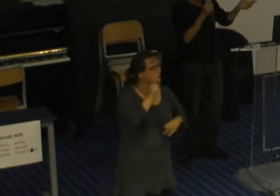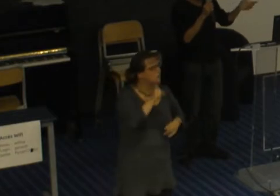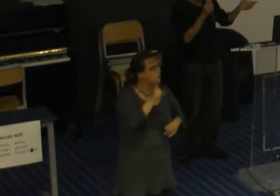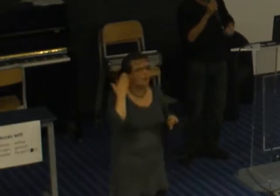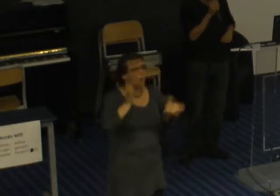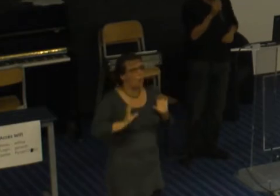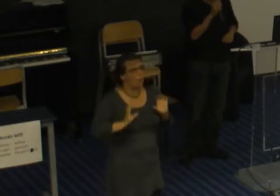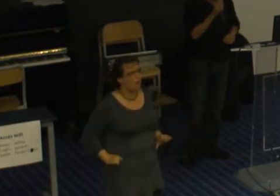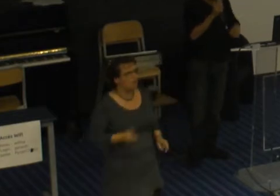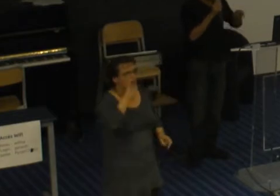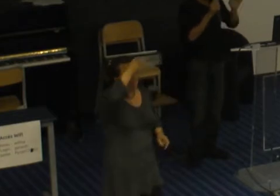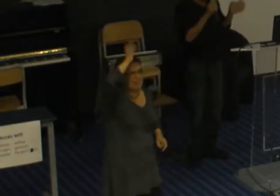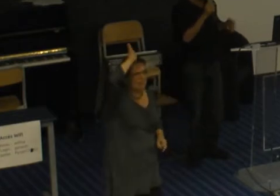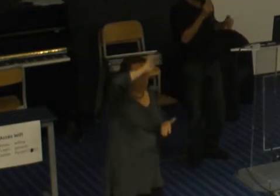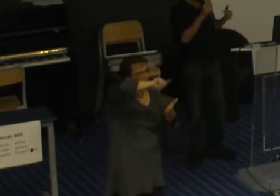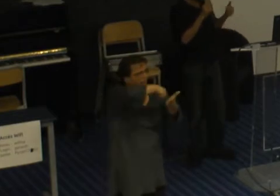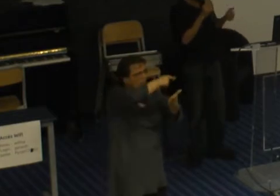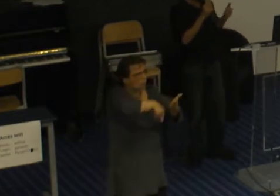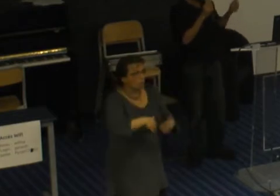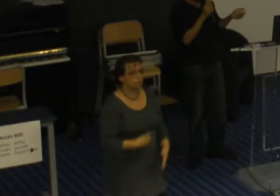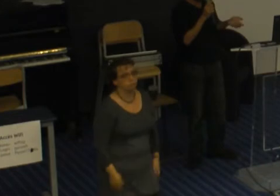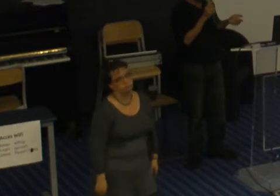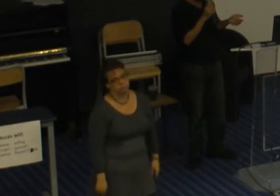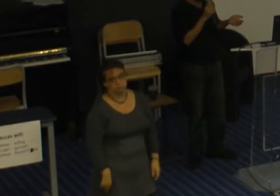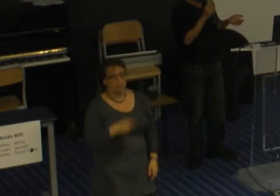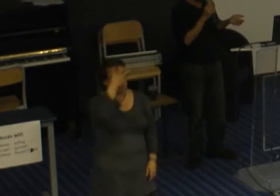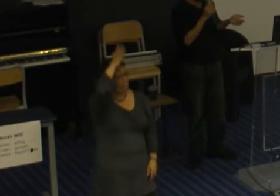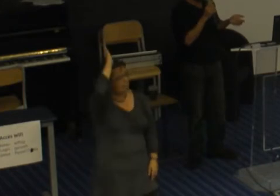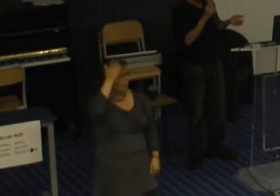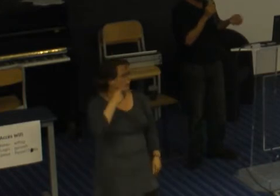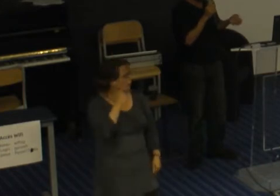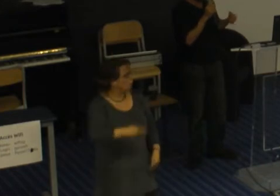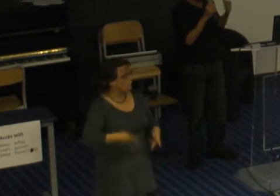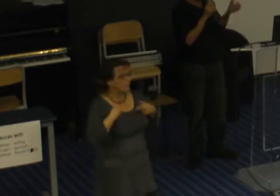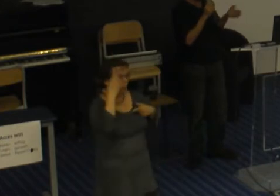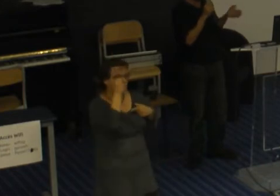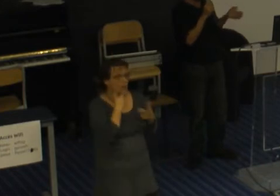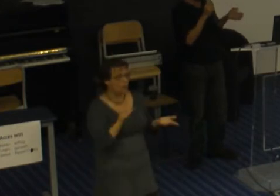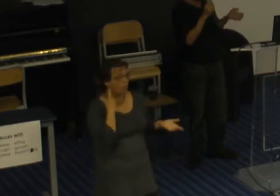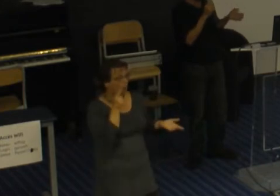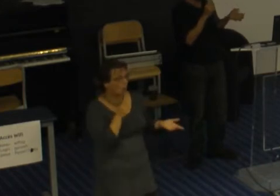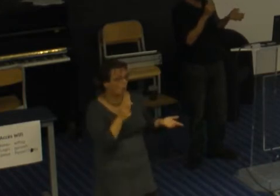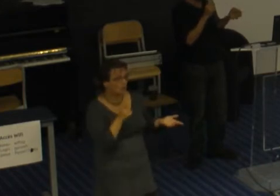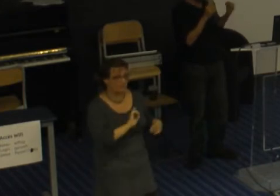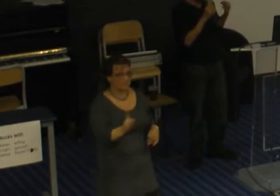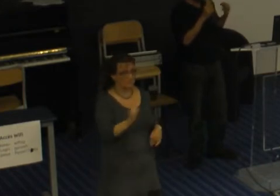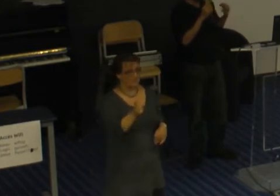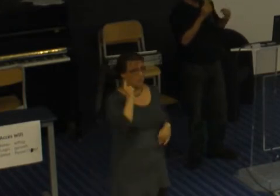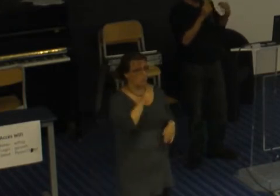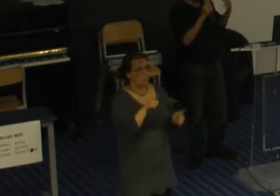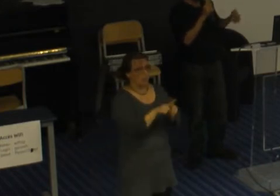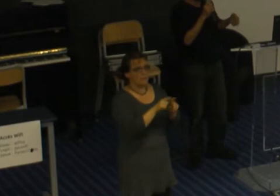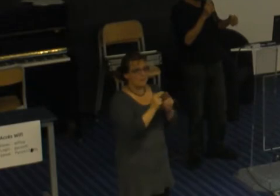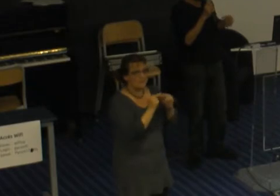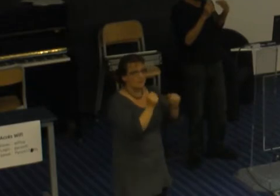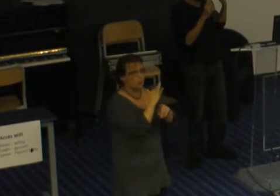collège, alors que le latin, ça ne sert pas forcément à grand chose dans la vie active, mais en fait, c'est un marqueur social. Et pour